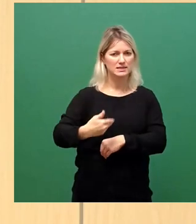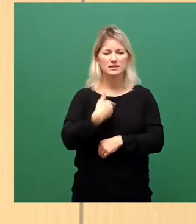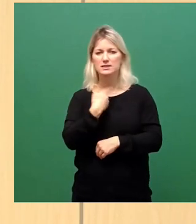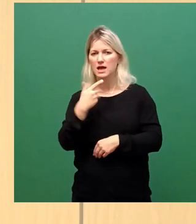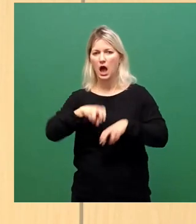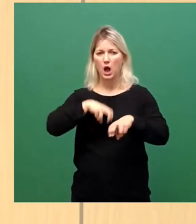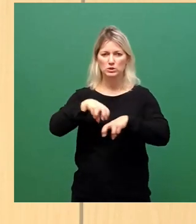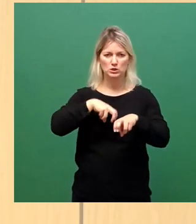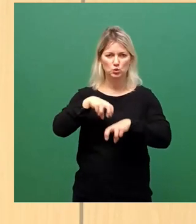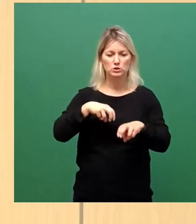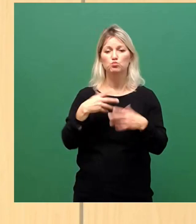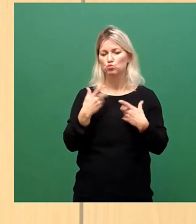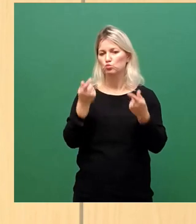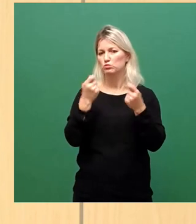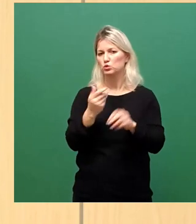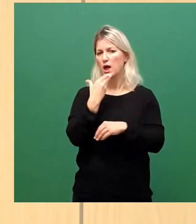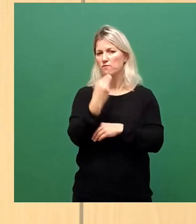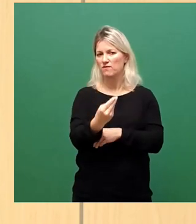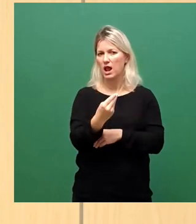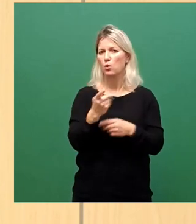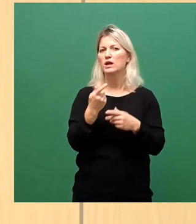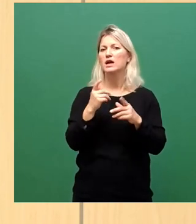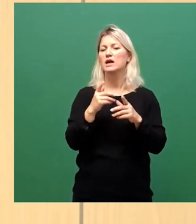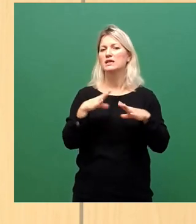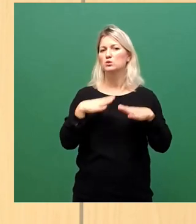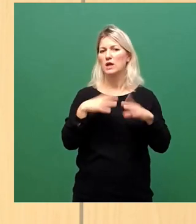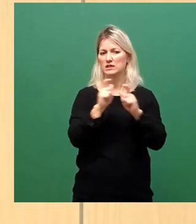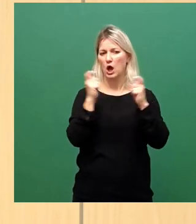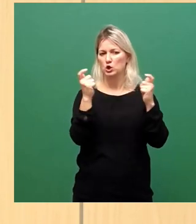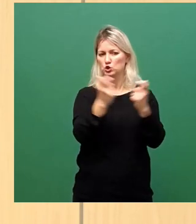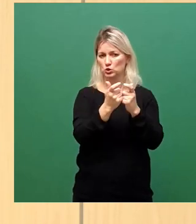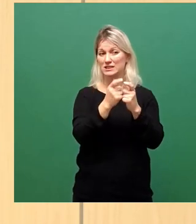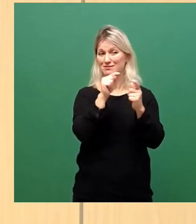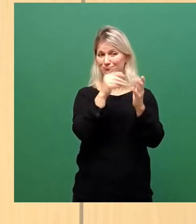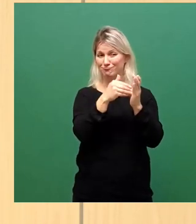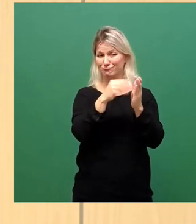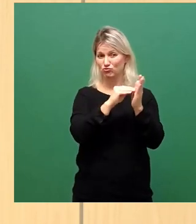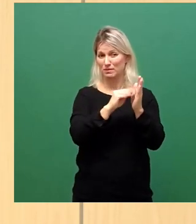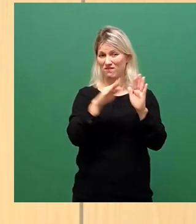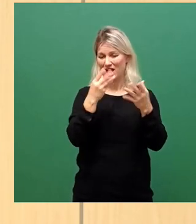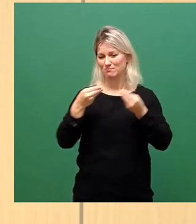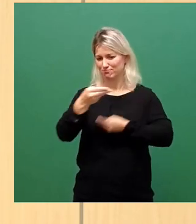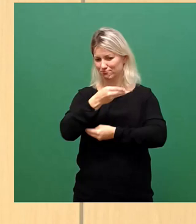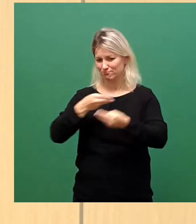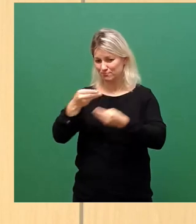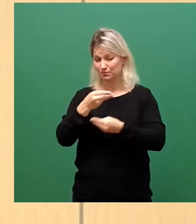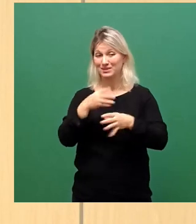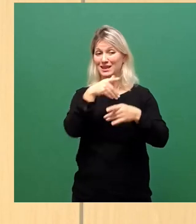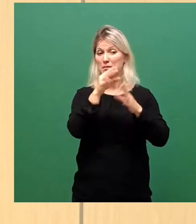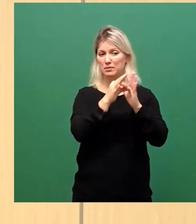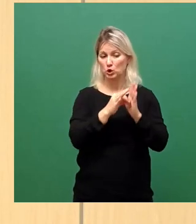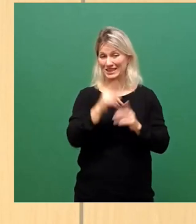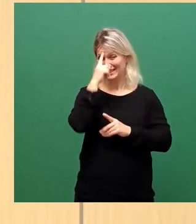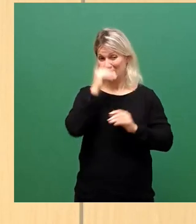Beschlussempfehlung des Gesundheitsausschusses intensiv beraten und werden nun heute allen sinnvollen Punkten in diesem Antrag bzw.